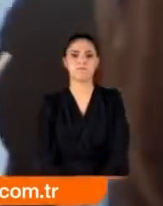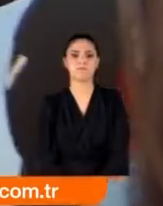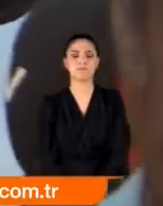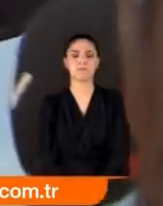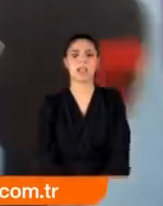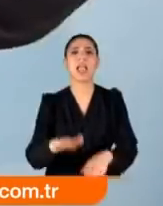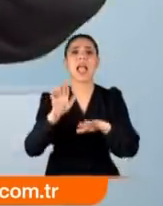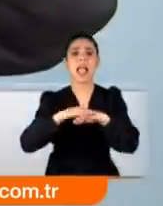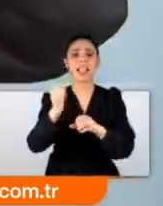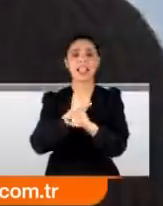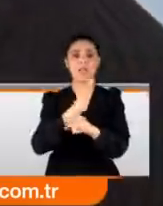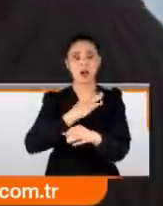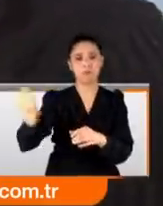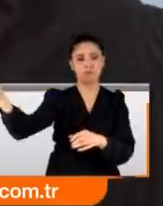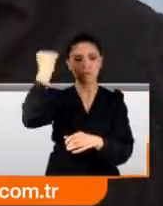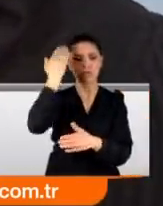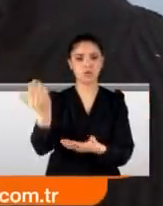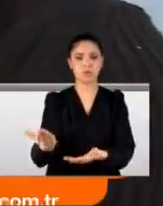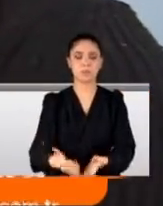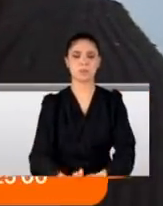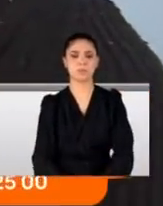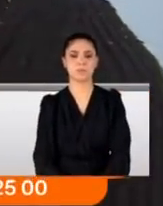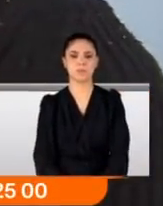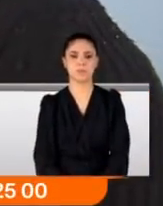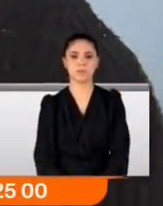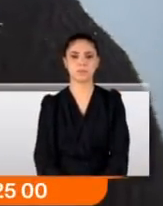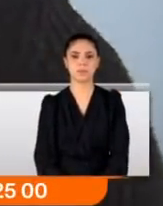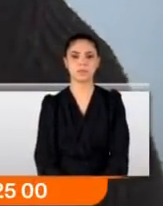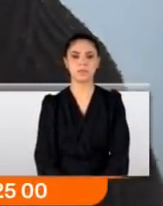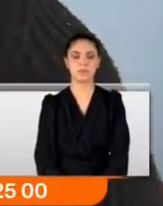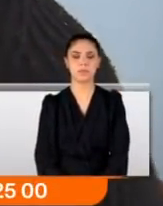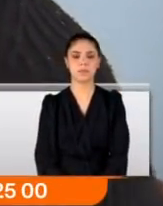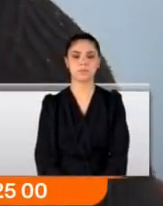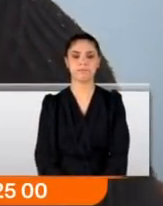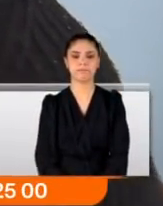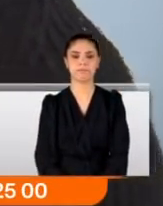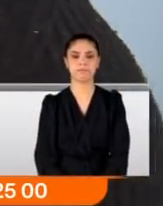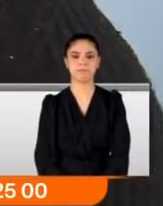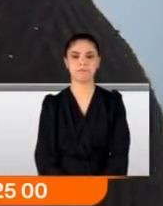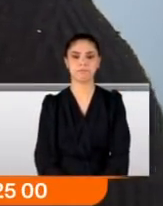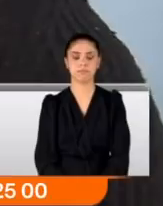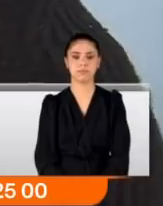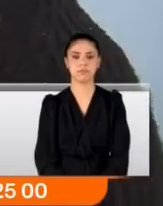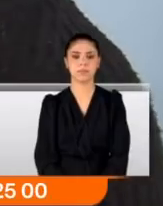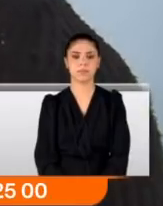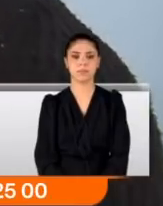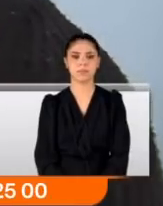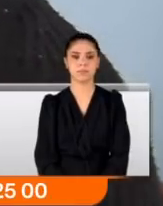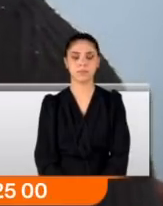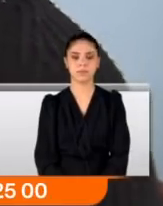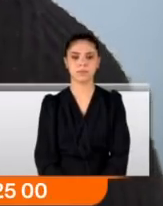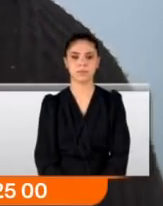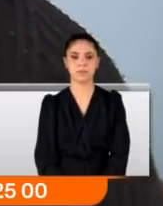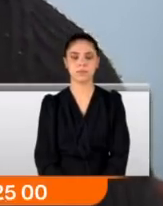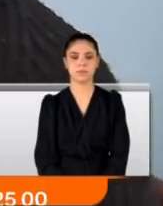Elinde taşla vurdular. Elinde Buna nasıl gıttı ya? Bir devletin verdiği bir 850 TL maaşı var. Yani bak çocuğu hem darp